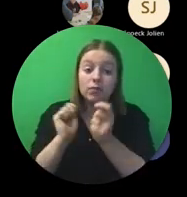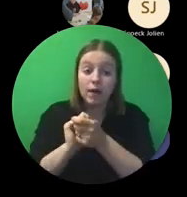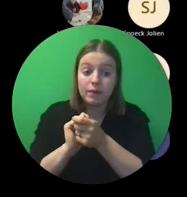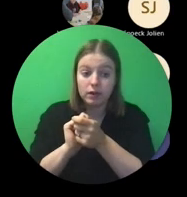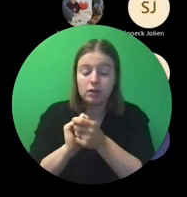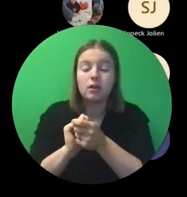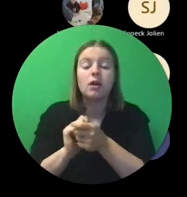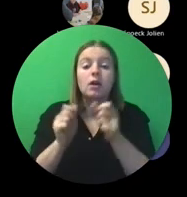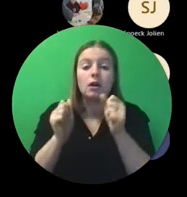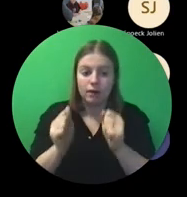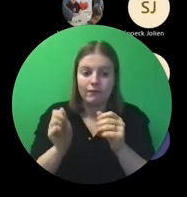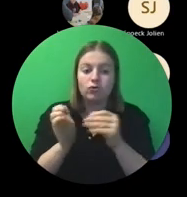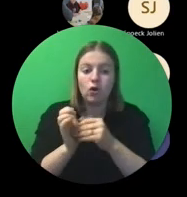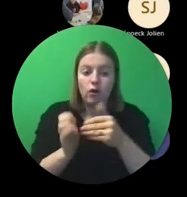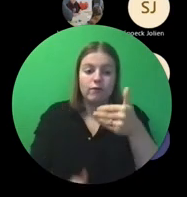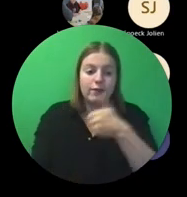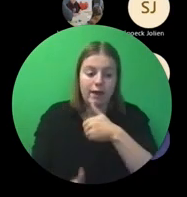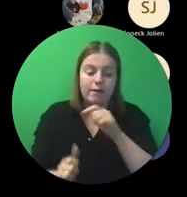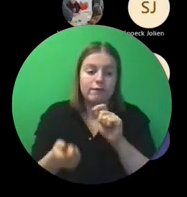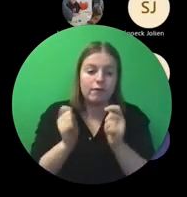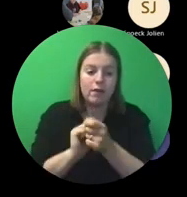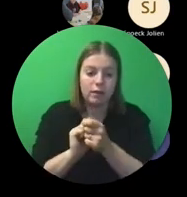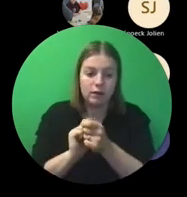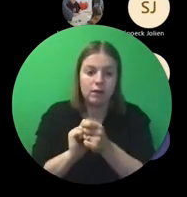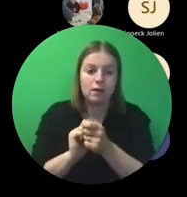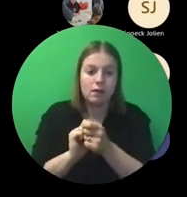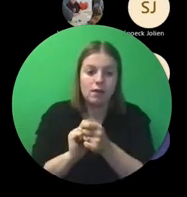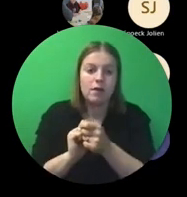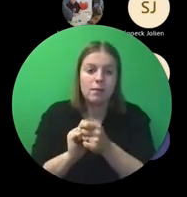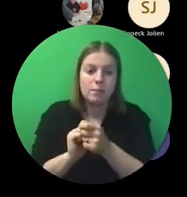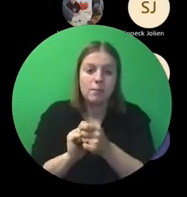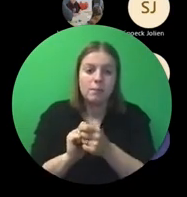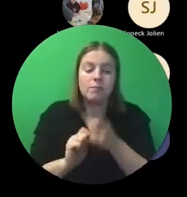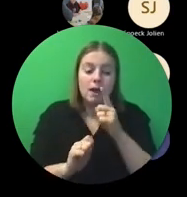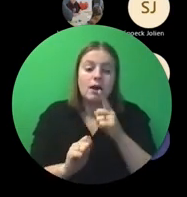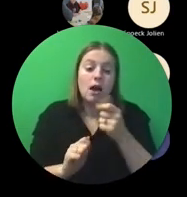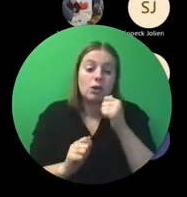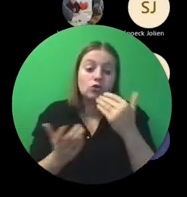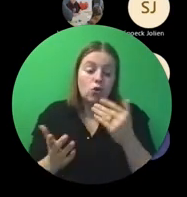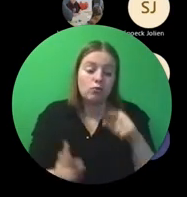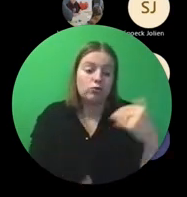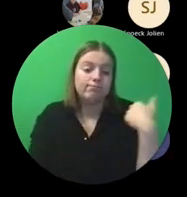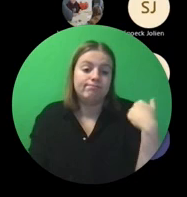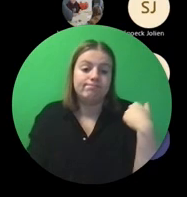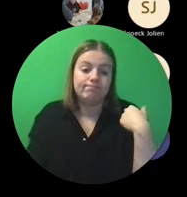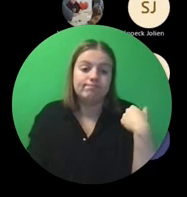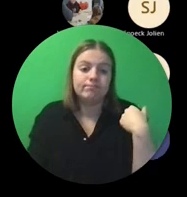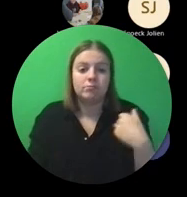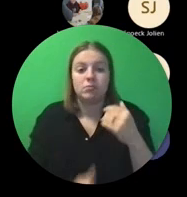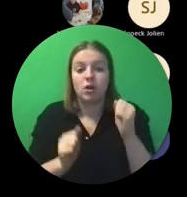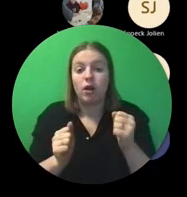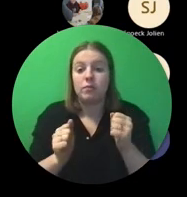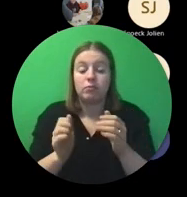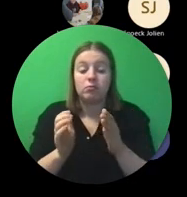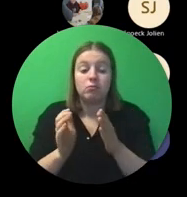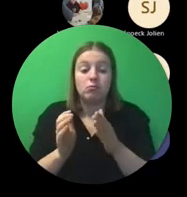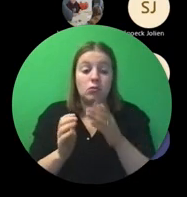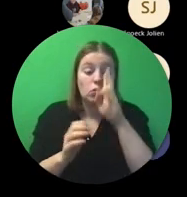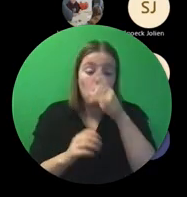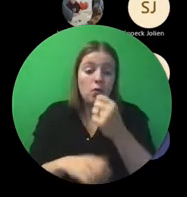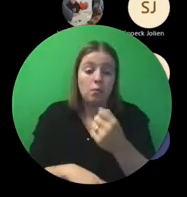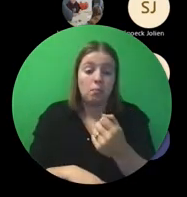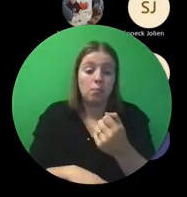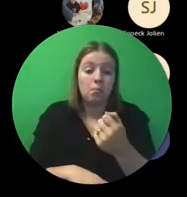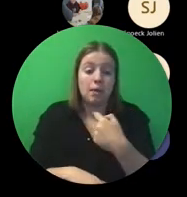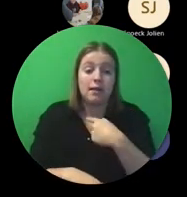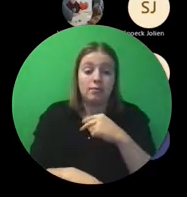dit nog kunnen vragen. En dan moet het uiteraard wel gemeld worden. Maar dat kan best via een reply op diezelfde mail zijn.